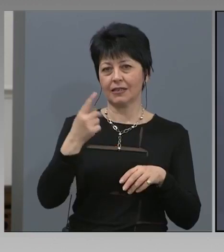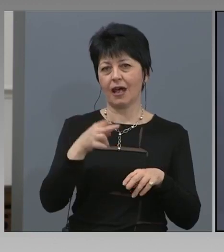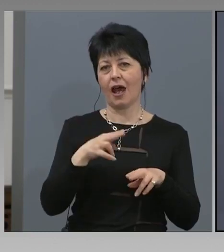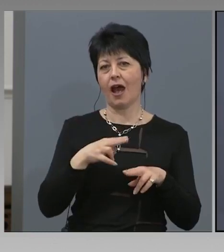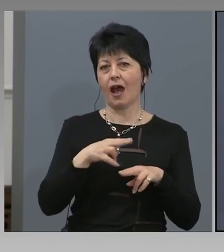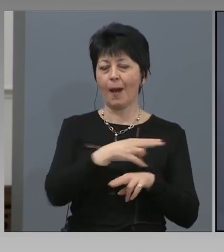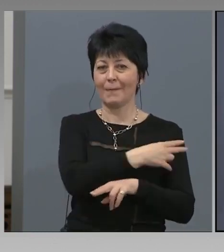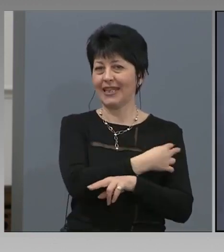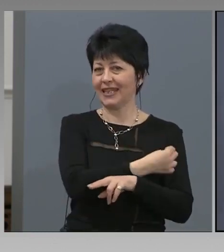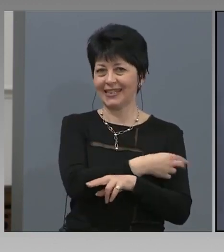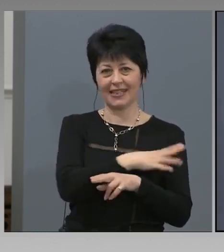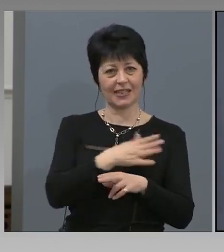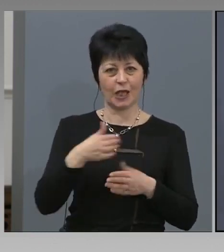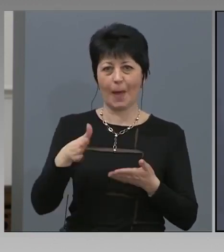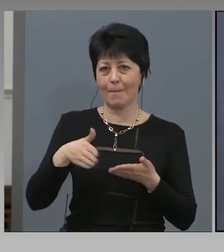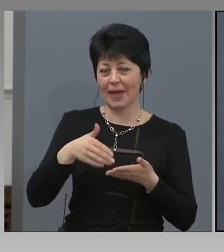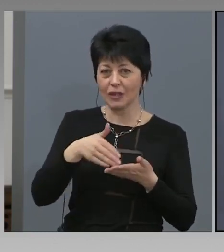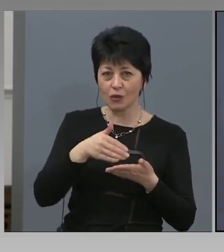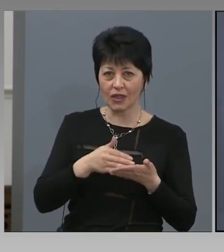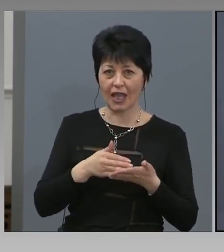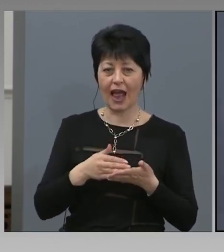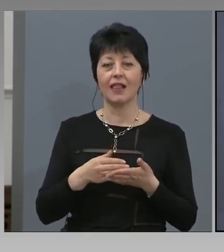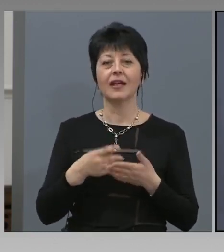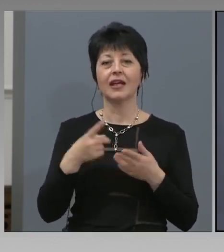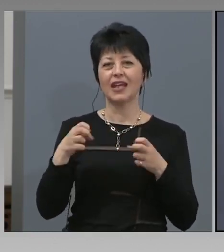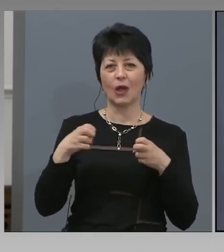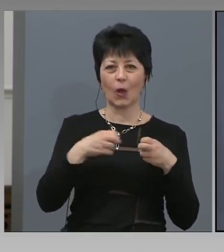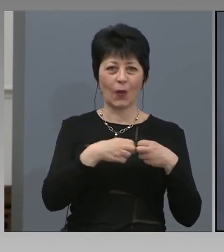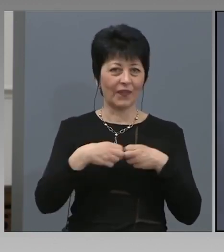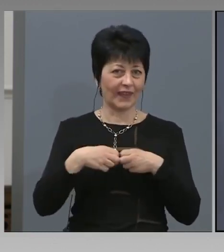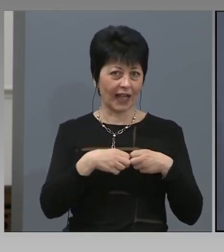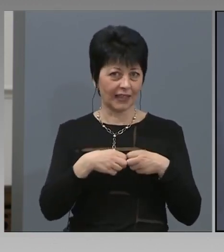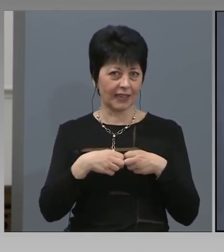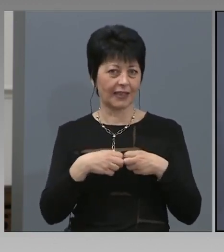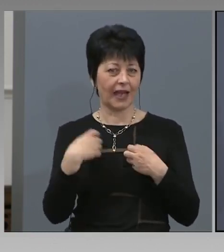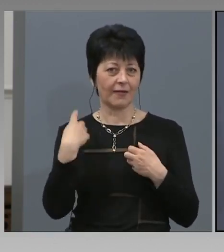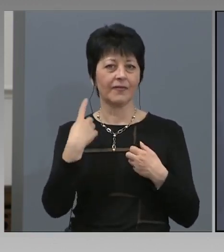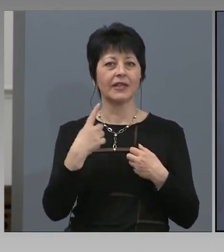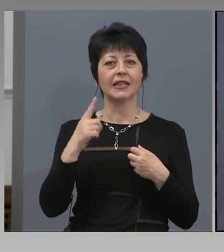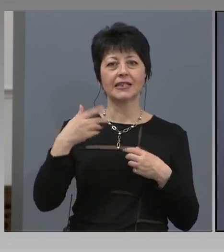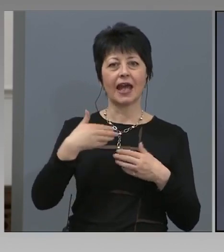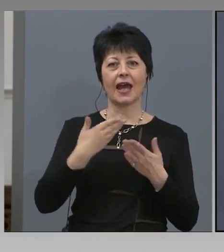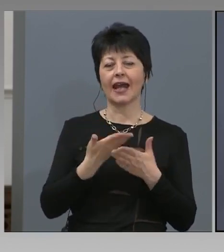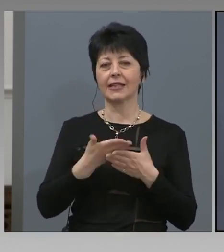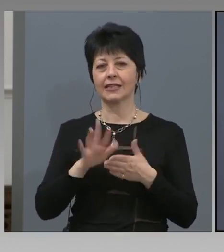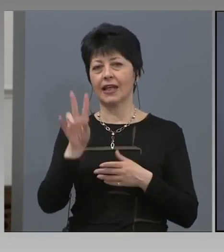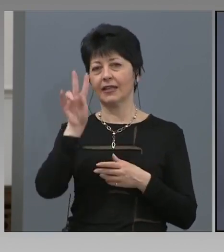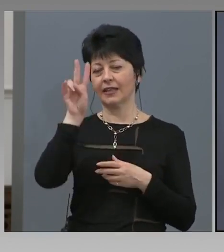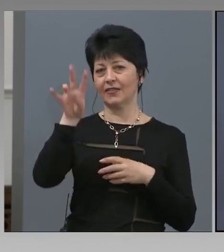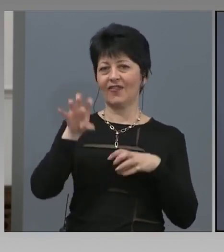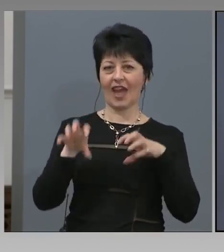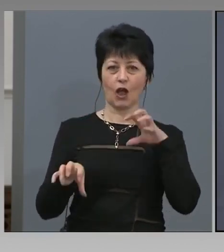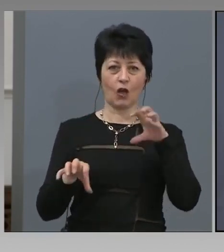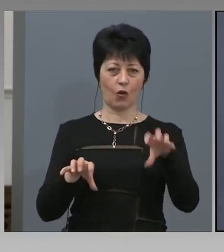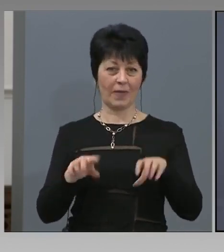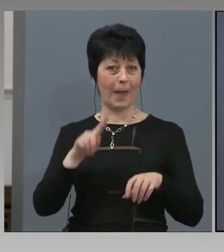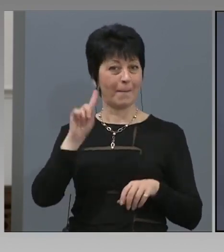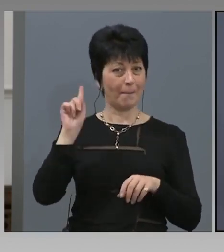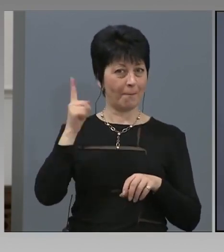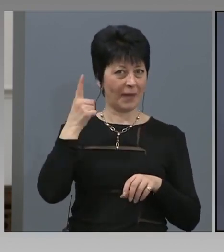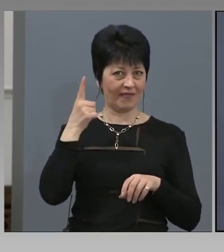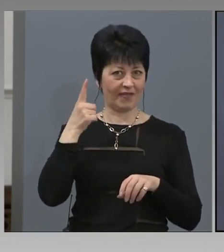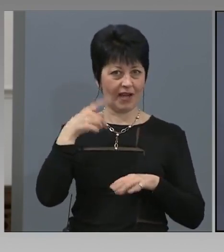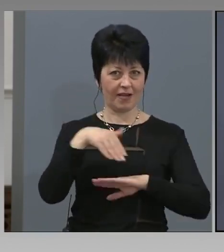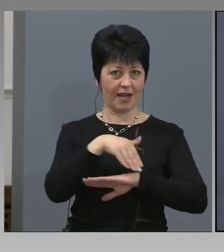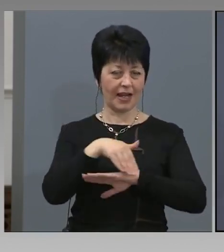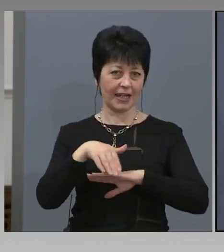и контактните лица се разделят пък на две групи. Първа е контактна линия и втора контактна линия. Има цели